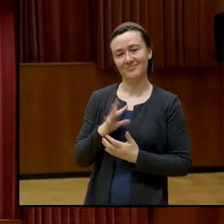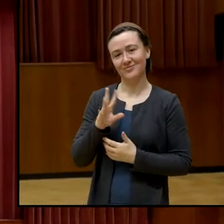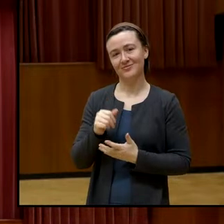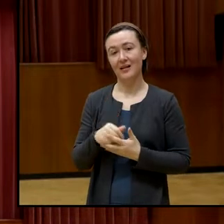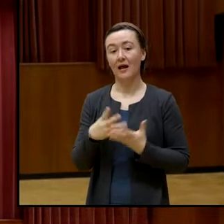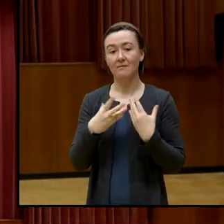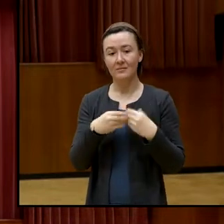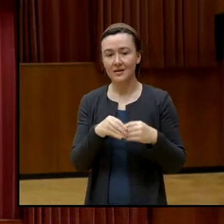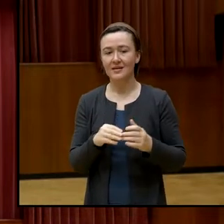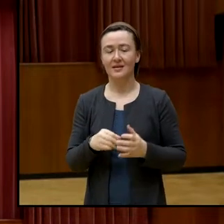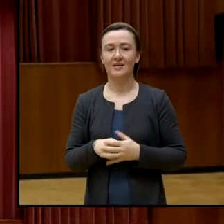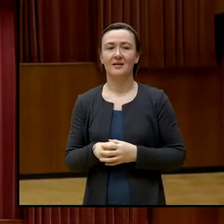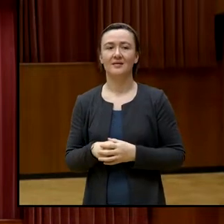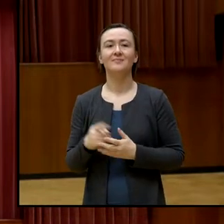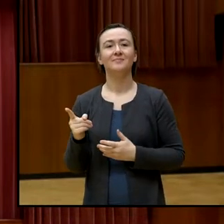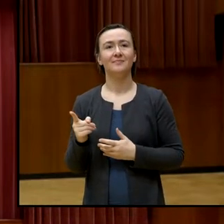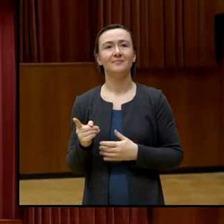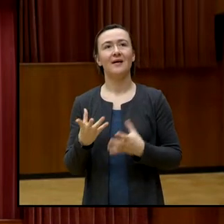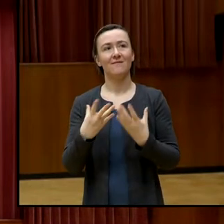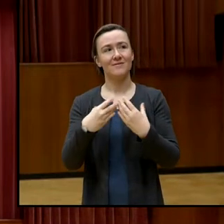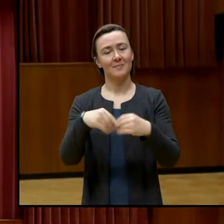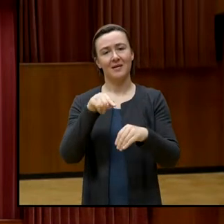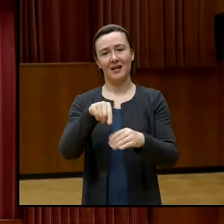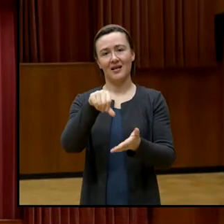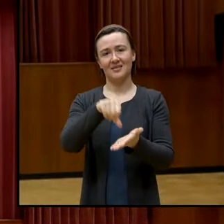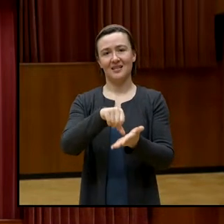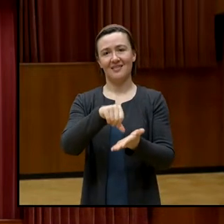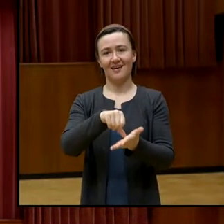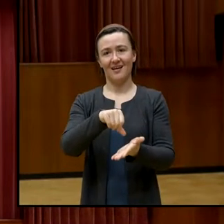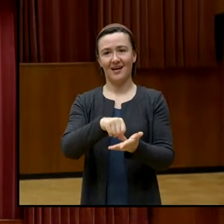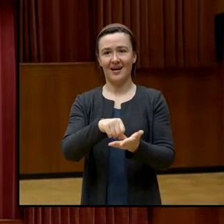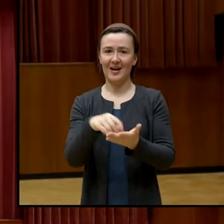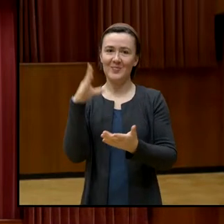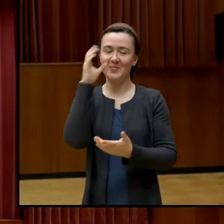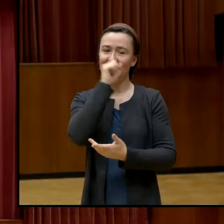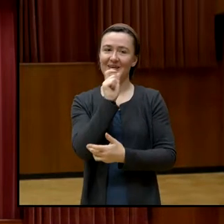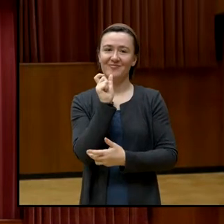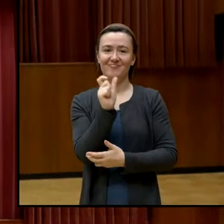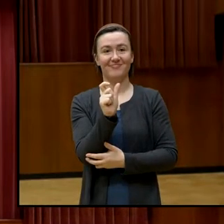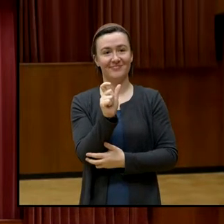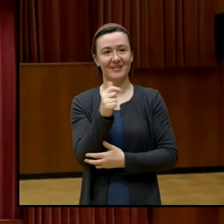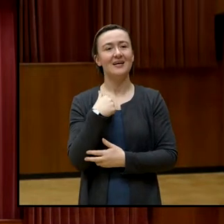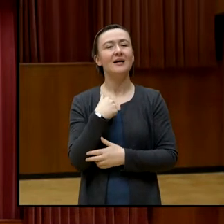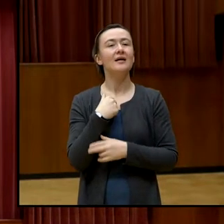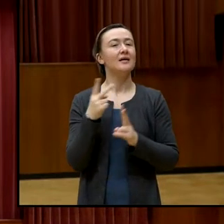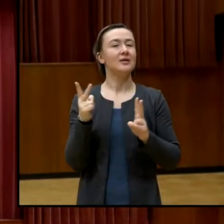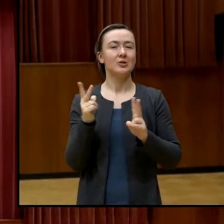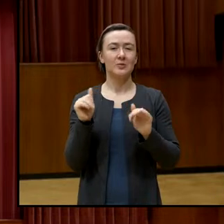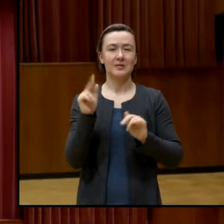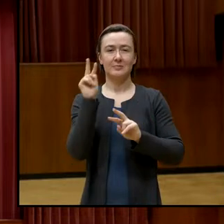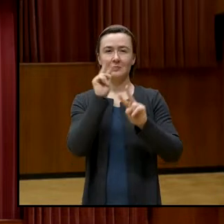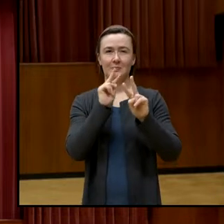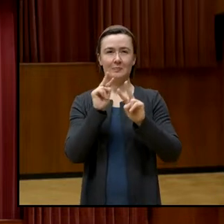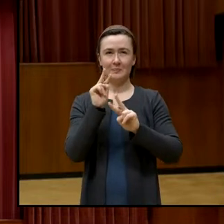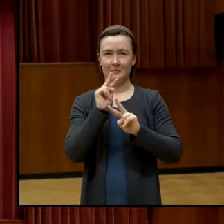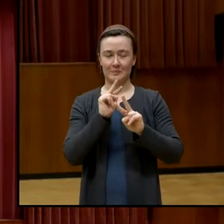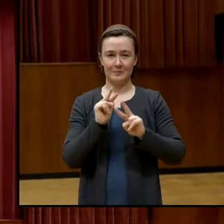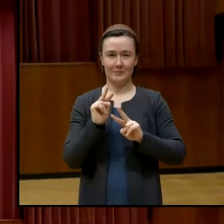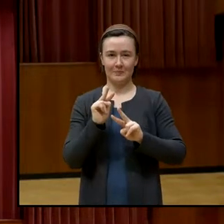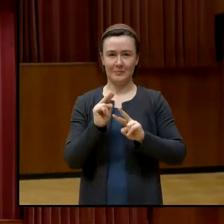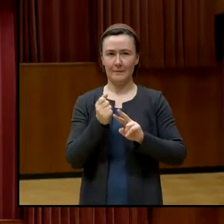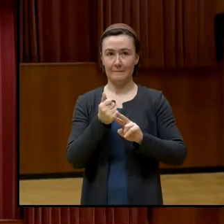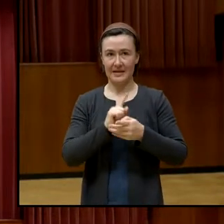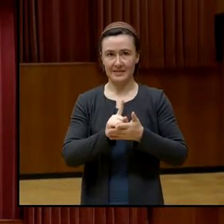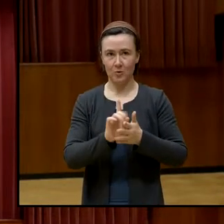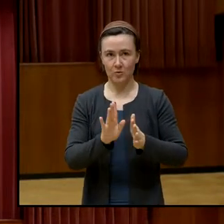Familie. Familie als zentraler Begriff. Ich muss mir ganz kurz mich sammeln, geben Sie mir kurz ein paar Minuten, nicht